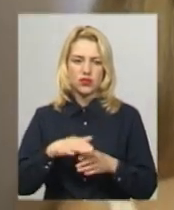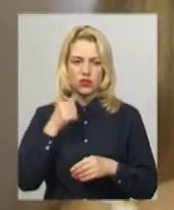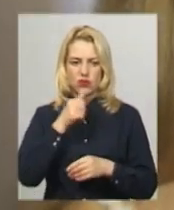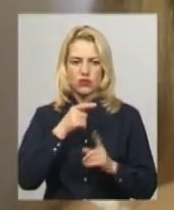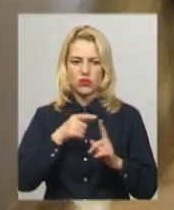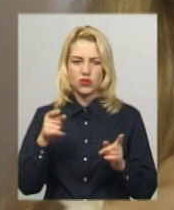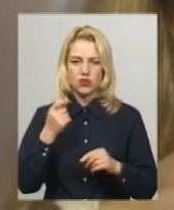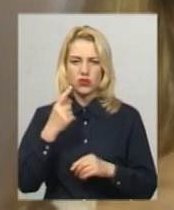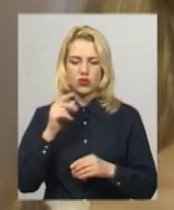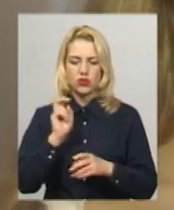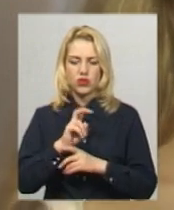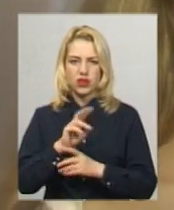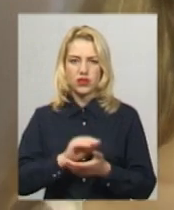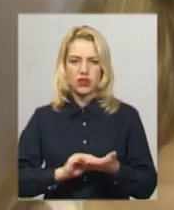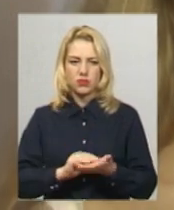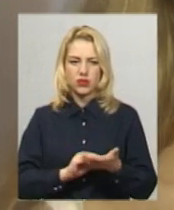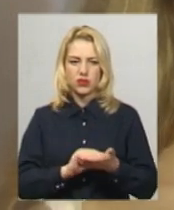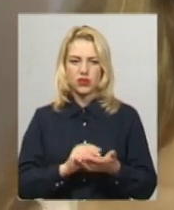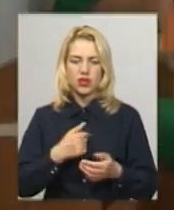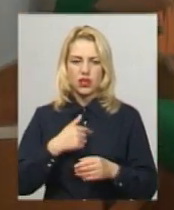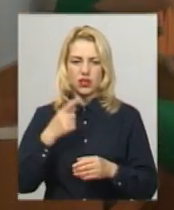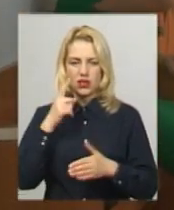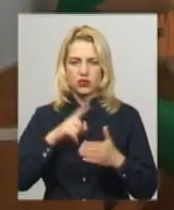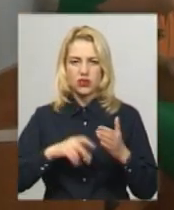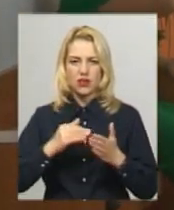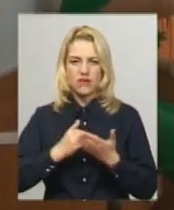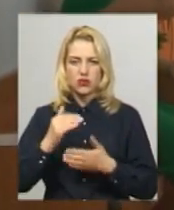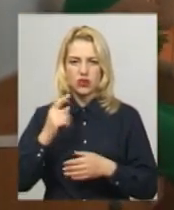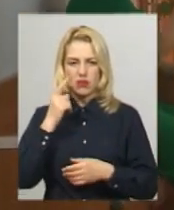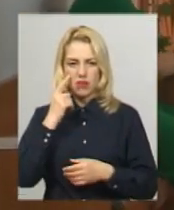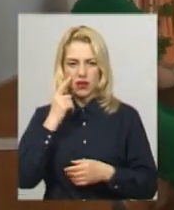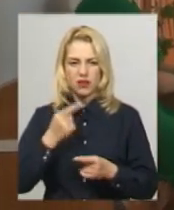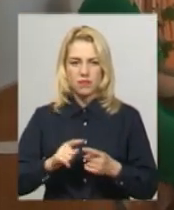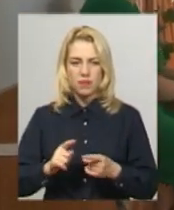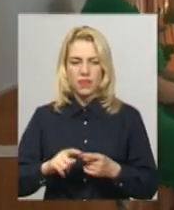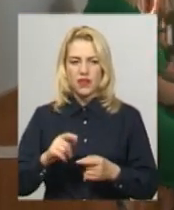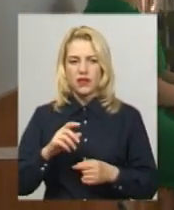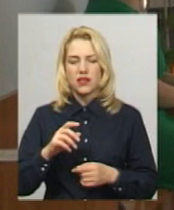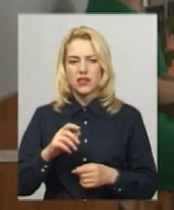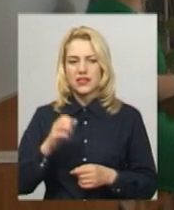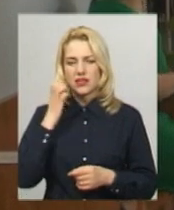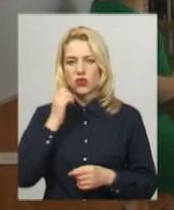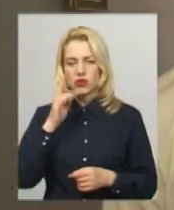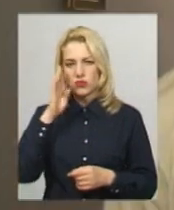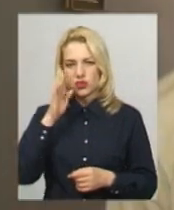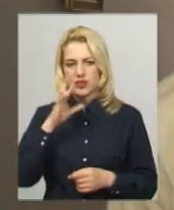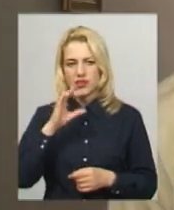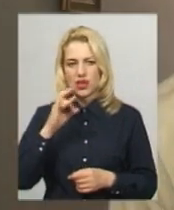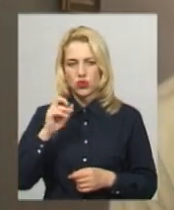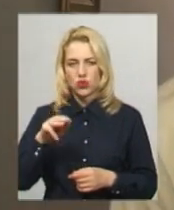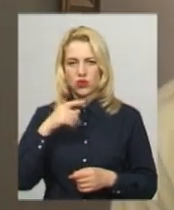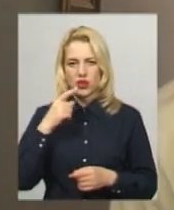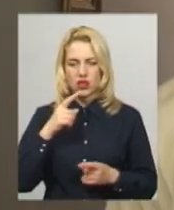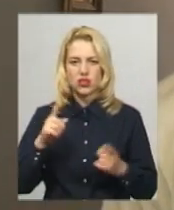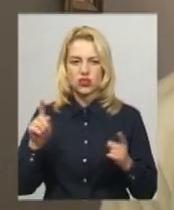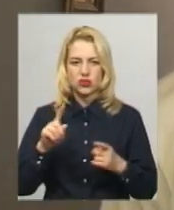класу ходили до репетитора, наділися на високий бал. 17-річний учасник ЗНО зі Старокостянтинова Богдан Сиротюк каже, усі правила